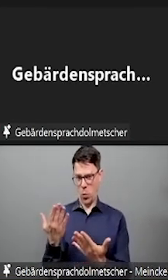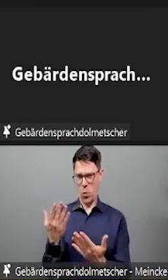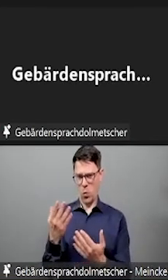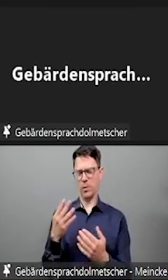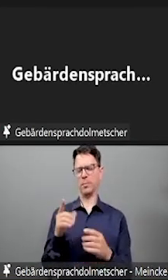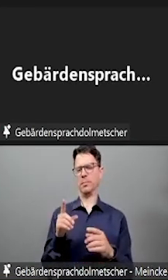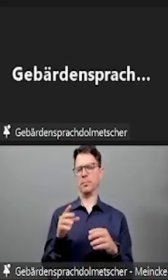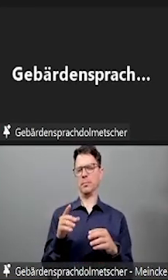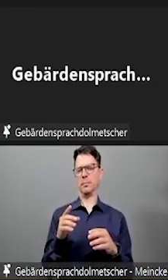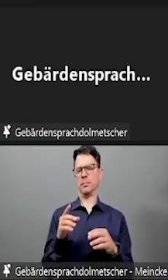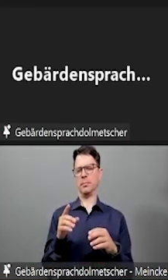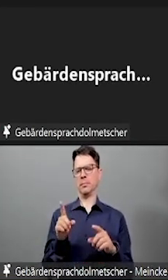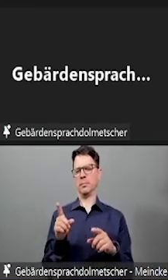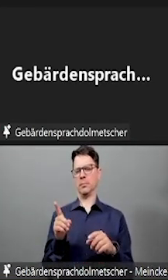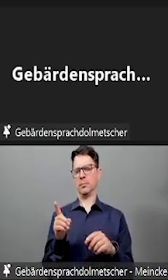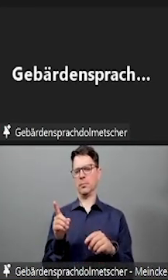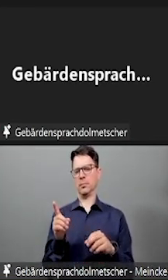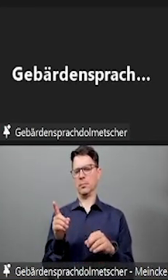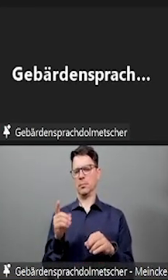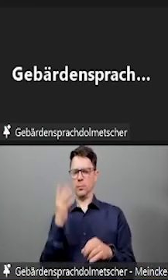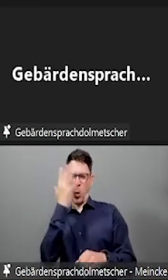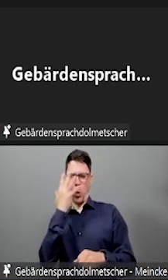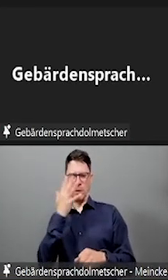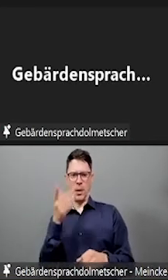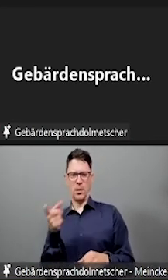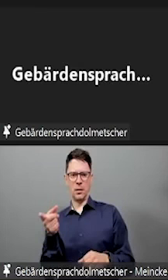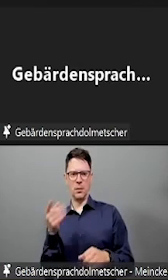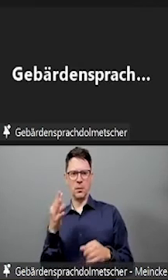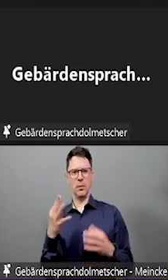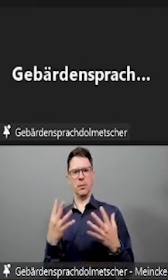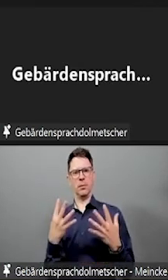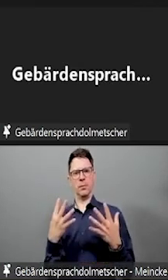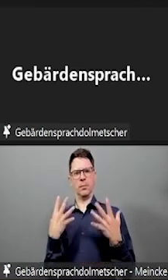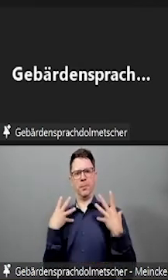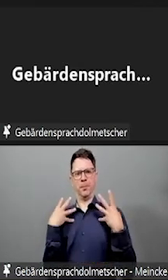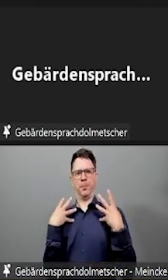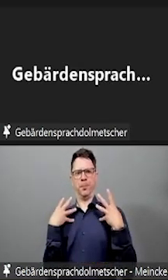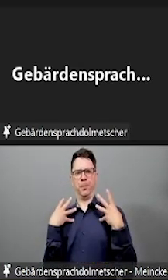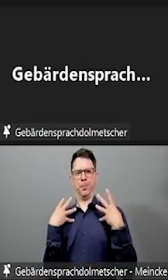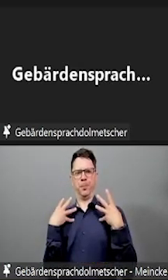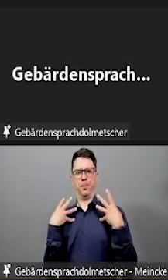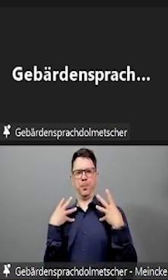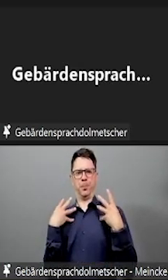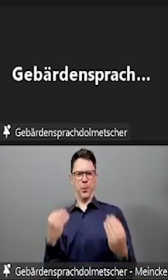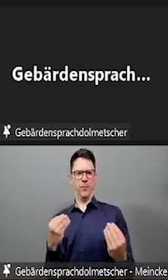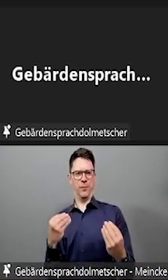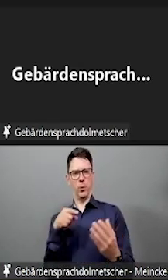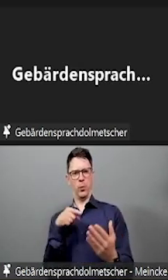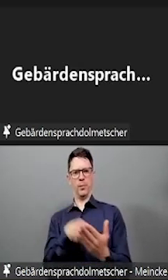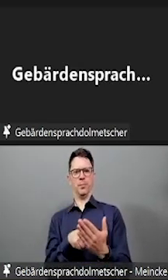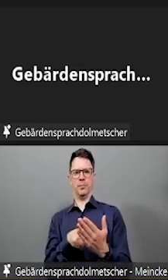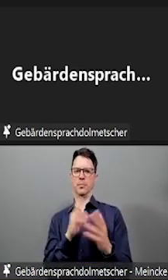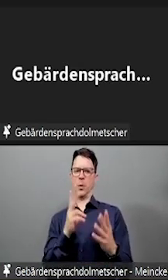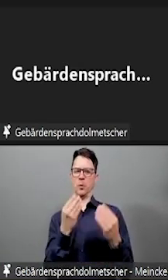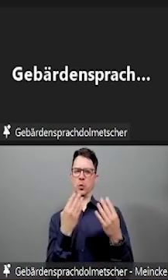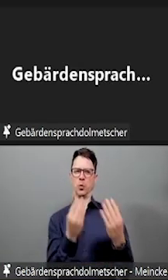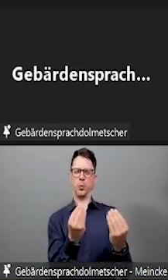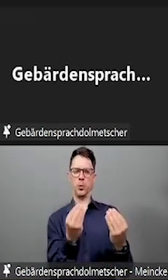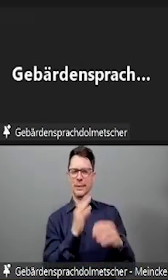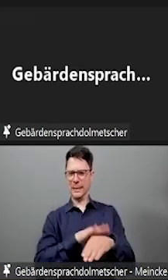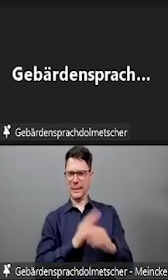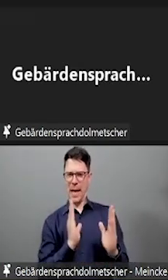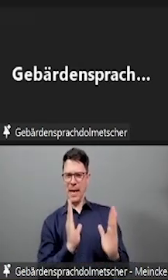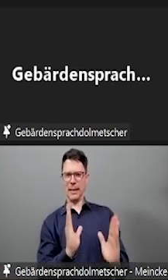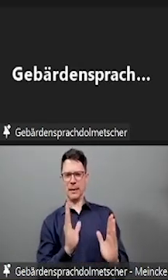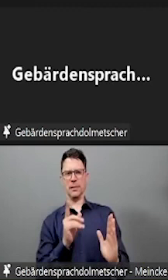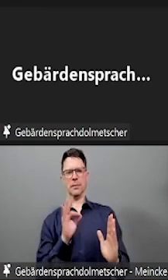entstehen. Und auch nochmal als Aspekt, dass halt pro Tag nur eine Prüfung absolviert werden muss. Das ist natürlich auch nicht